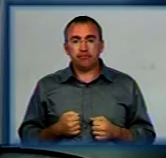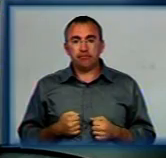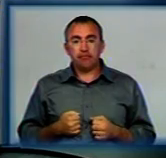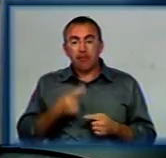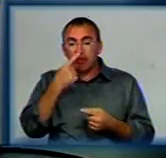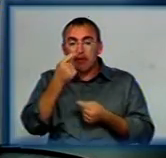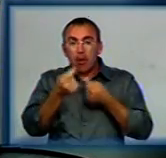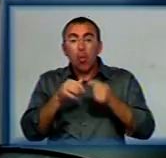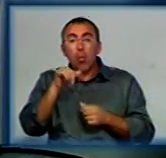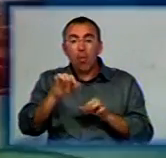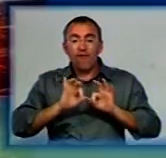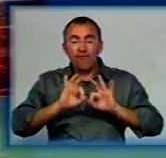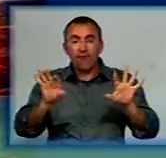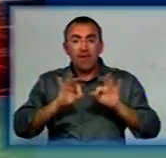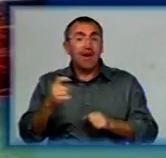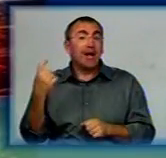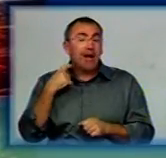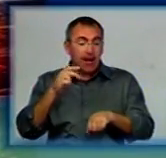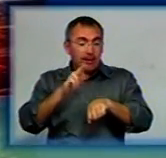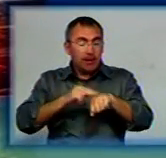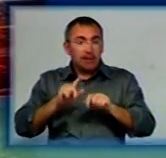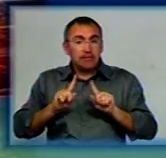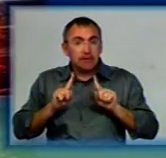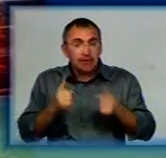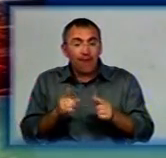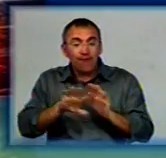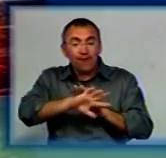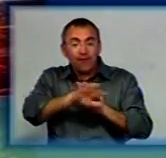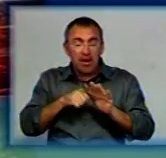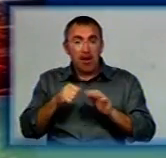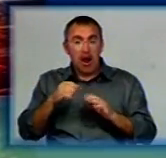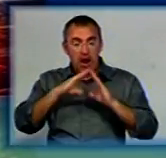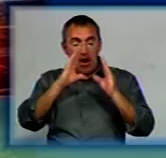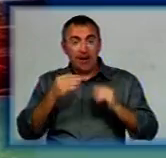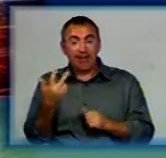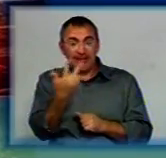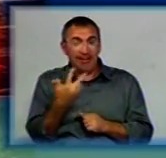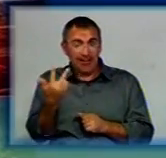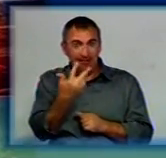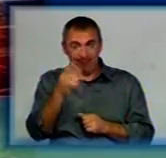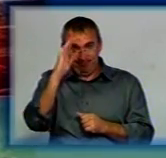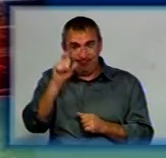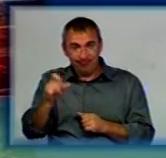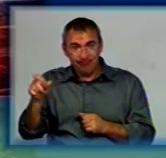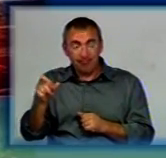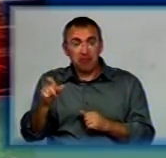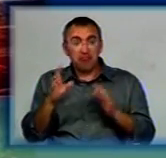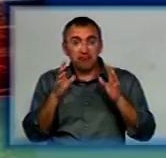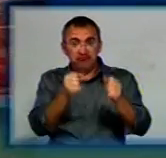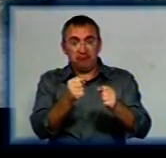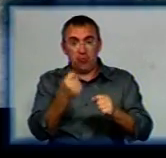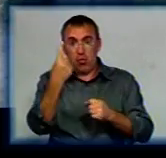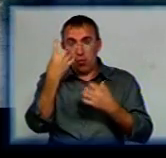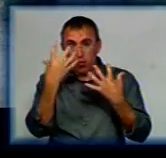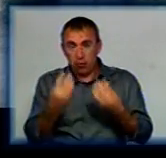Деталі у випуску. Кіровоградські даїшники затримали викрадачів авто. Трійку, яку ті подсупили, знайшли за добу. Викрадене